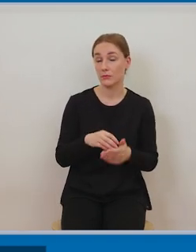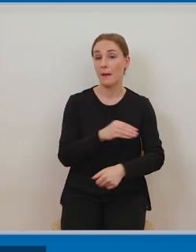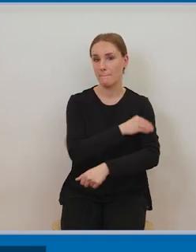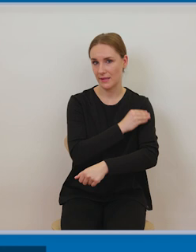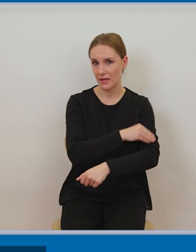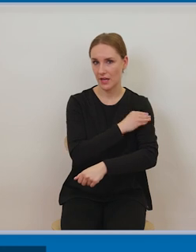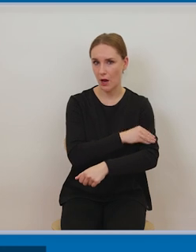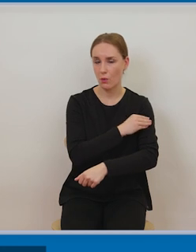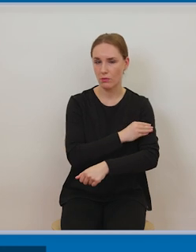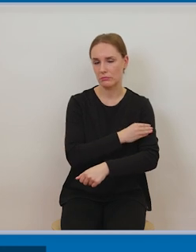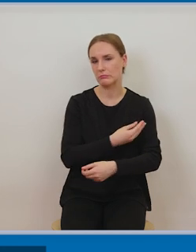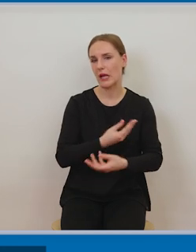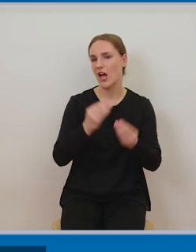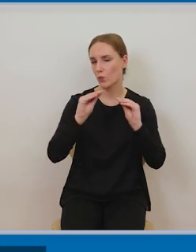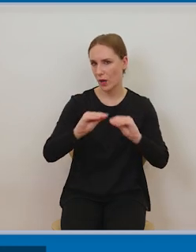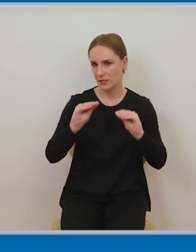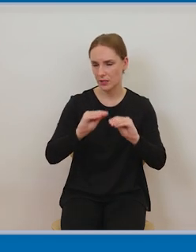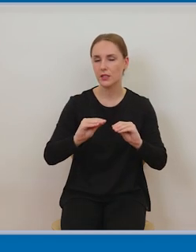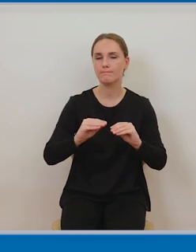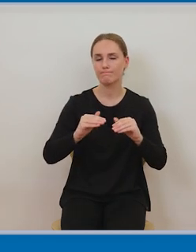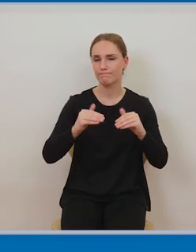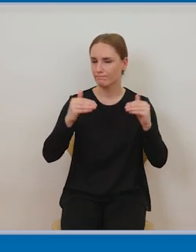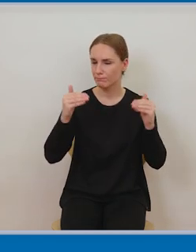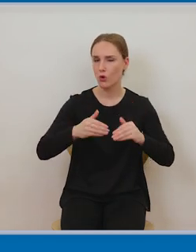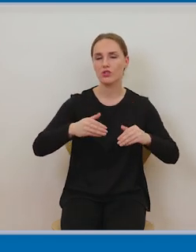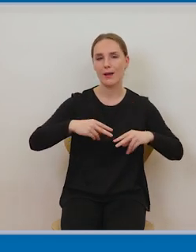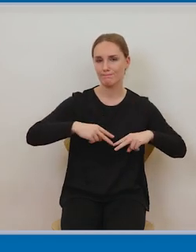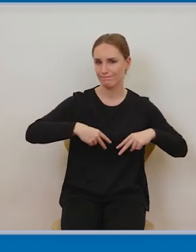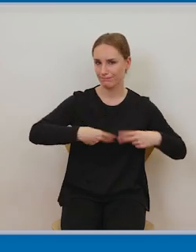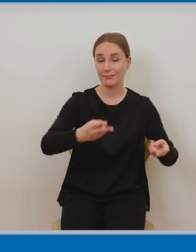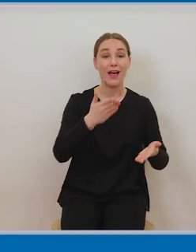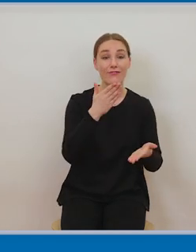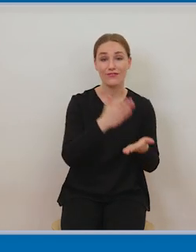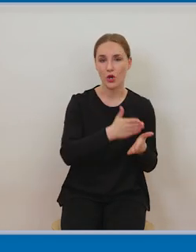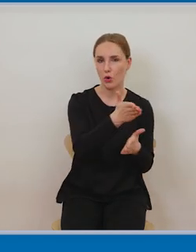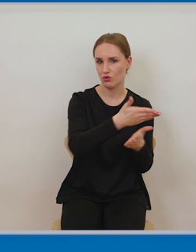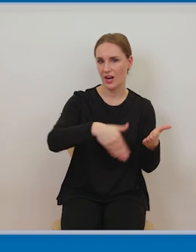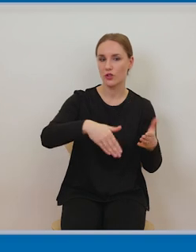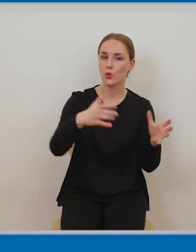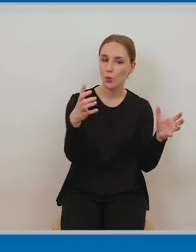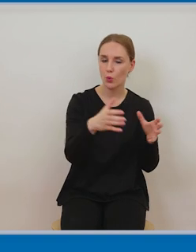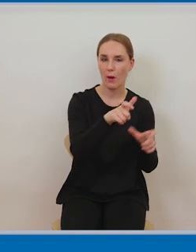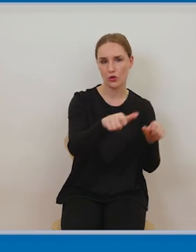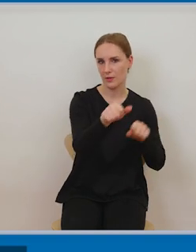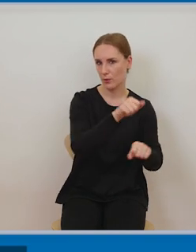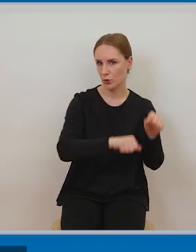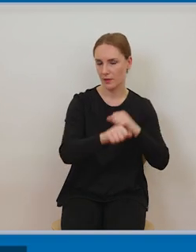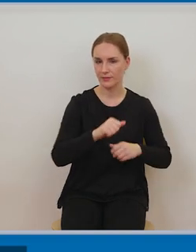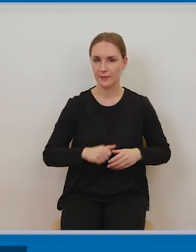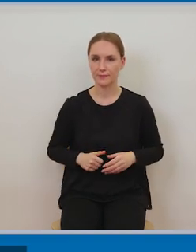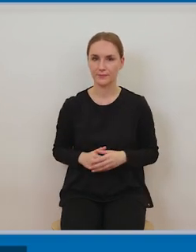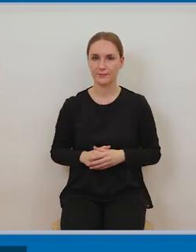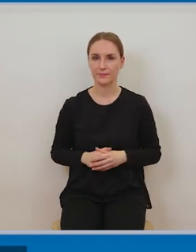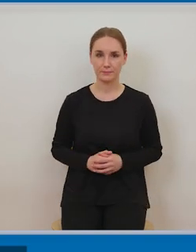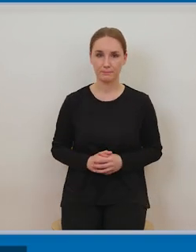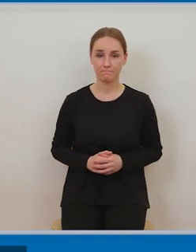zajęcia mogą w swoich prezentacjach w materiałach dydaktycznych wykorzystywać właśnie cudze utwory te utwory